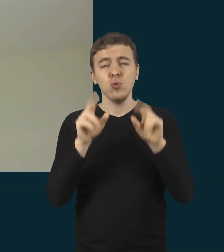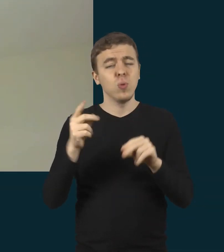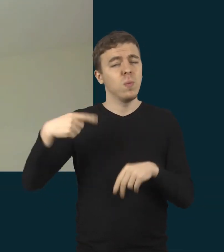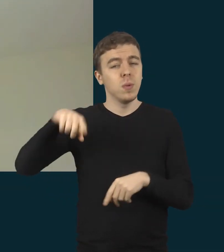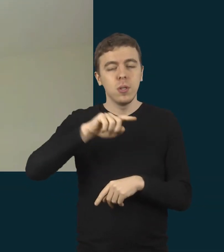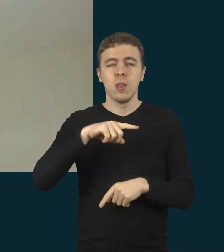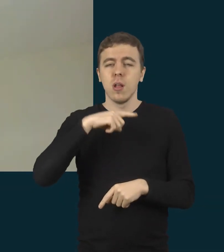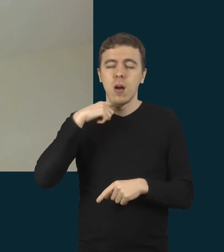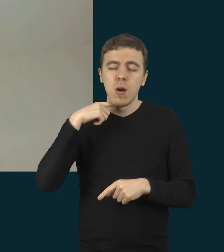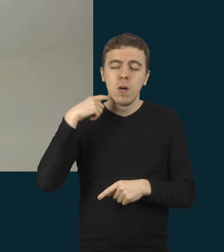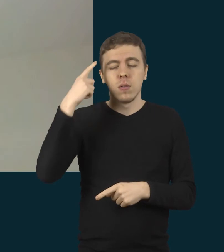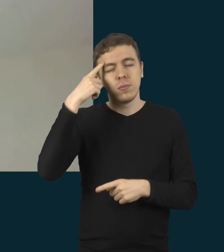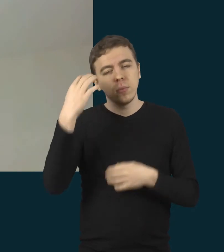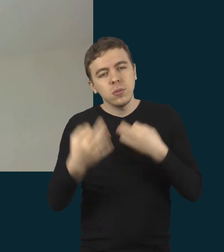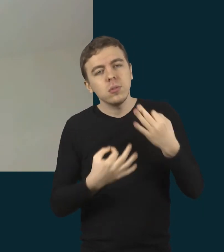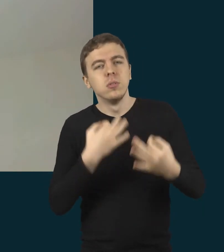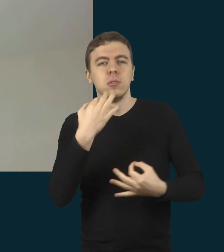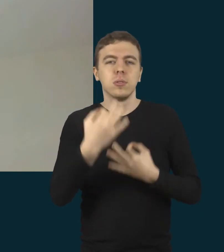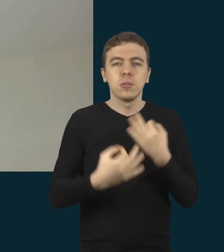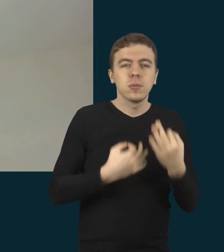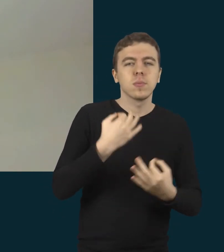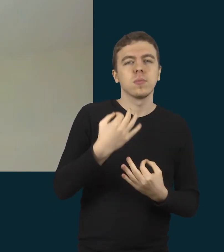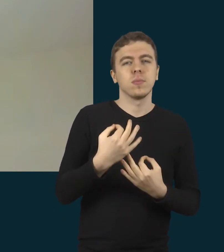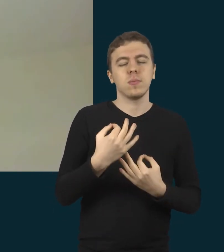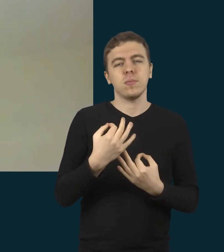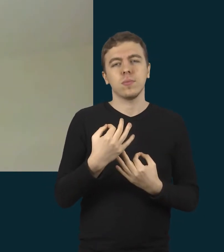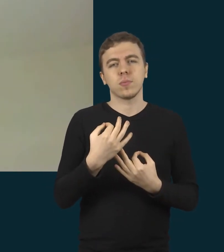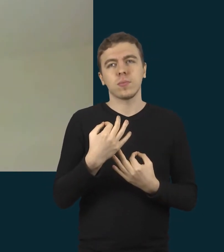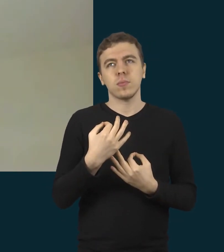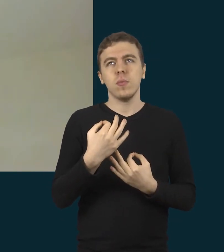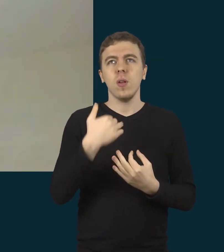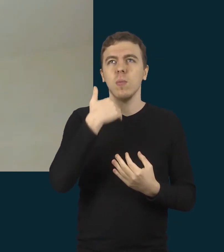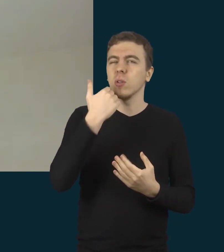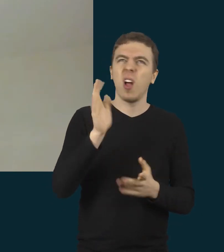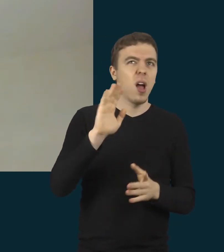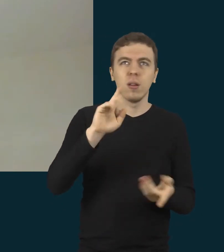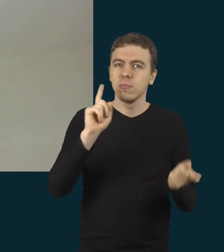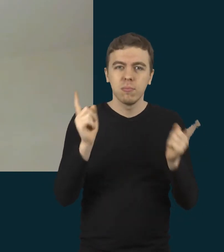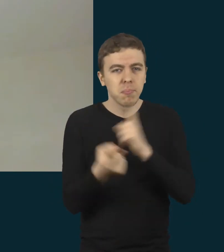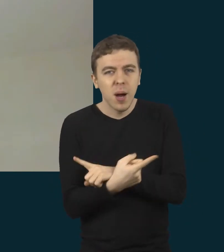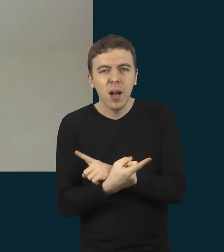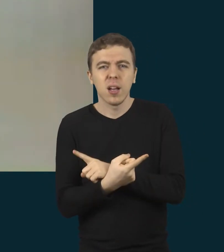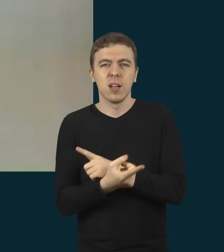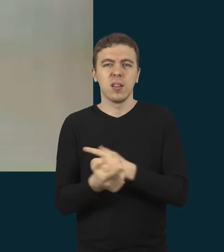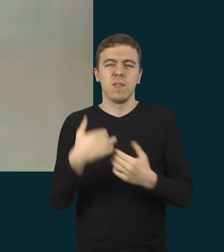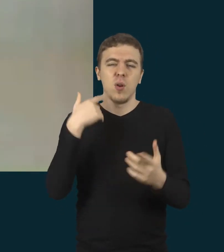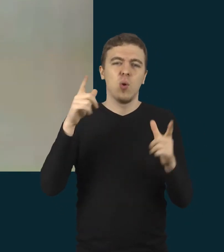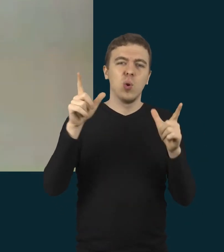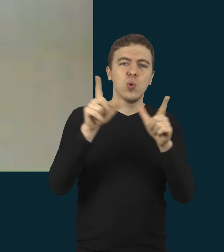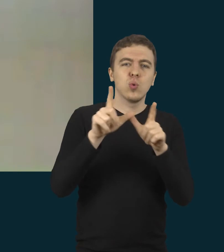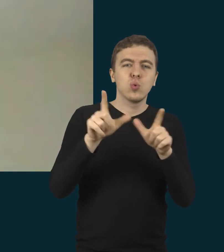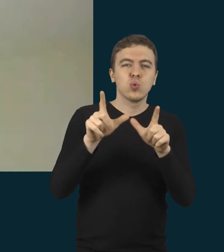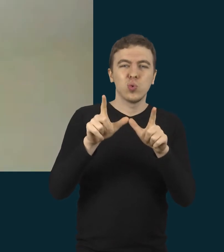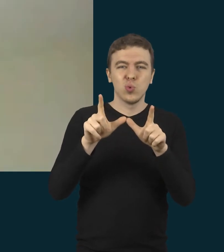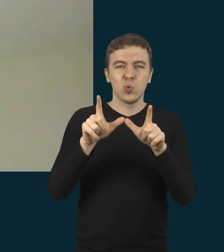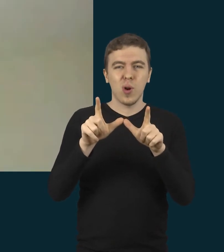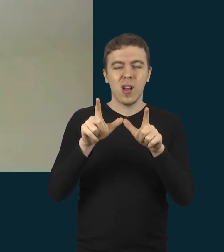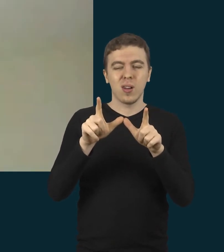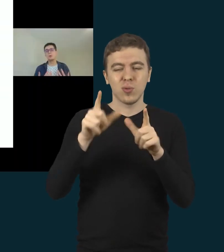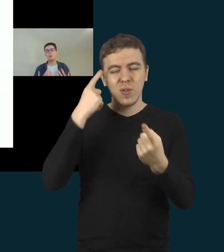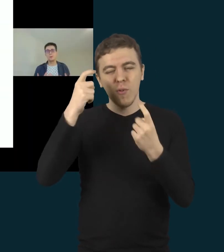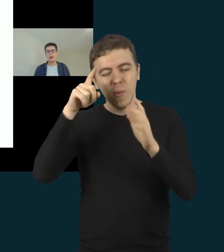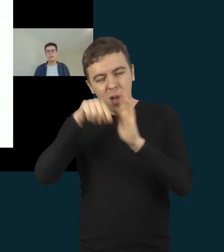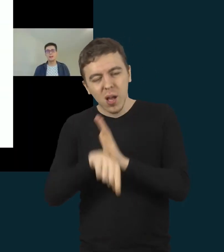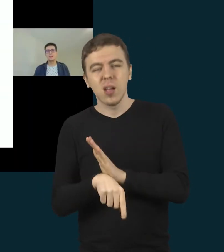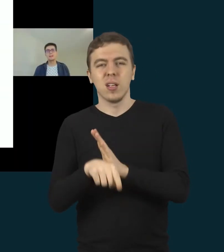ilgai svarstėm ir dažnai, kaip ir persvarstę, keitėme ir užduočių turinį, ir užduočių